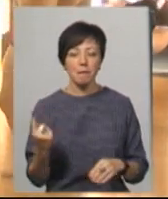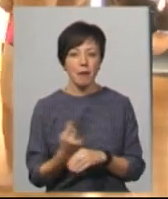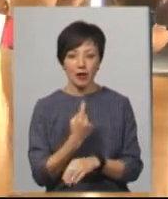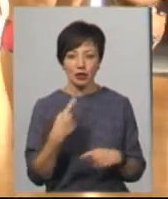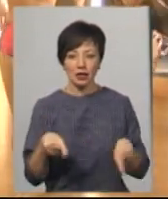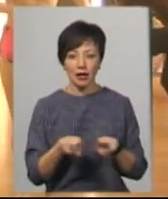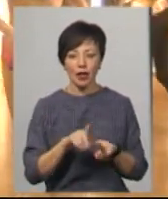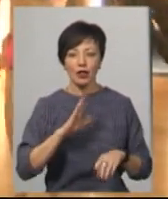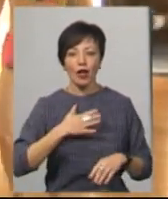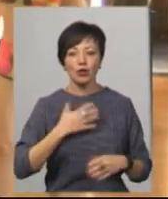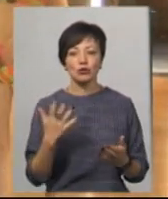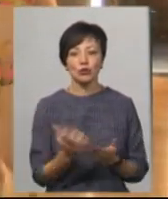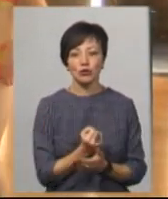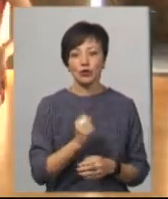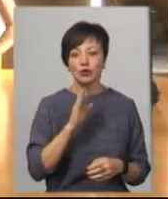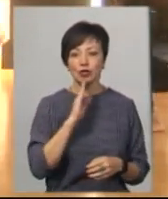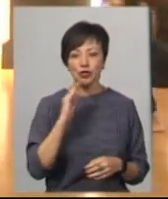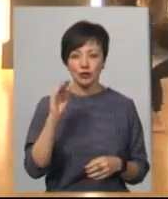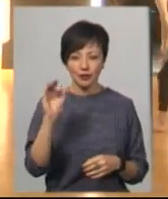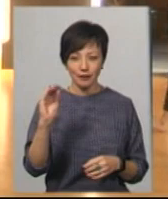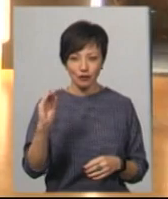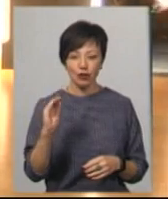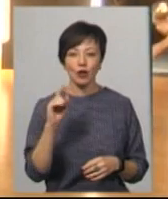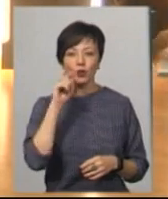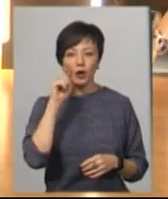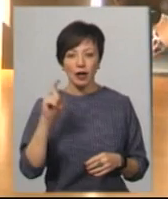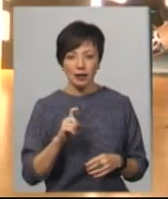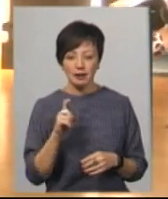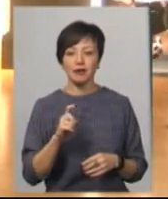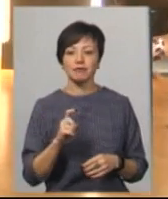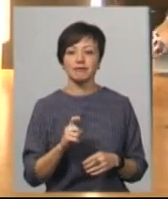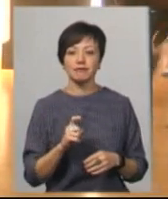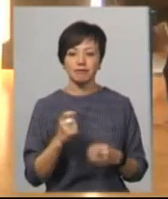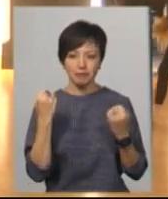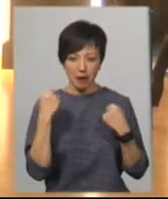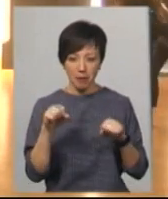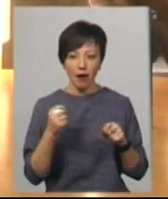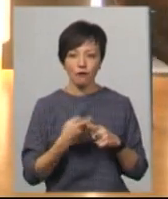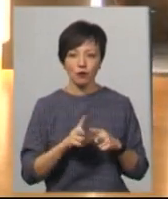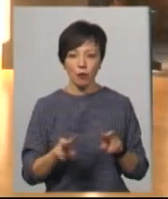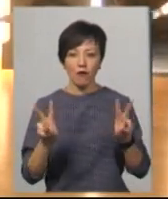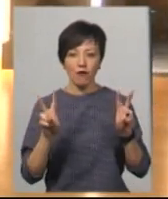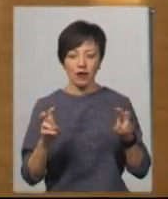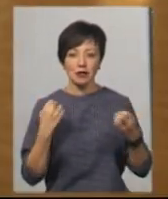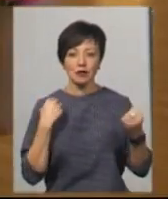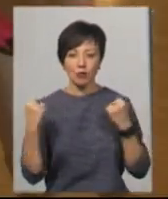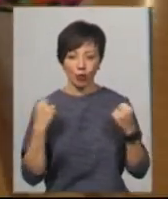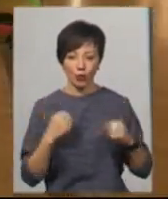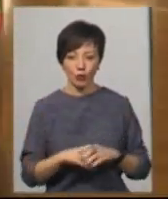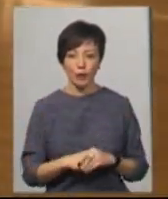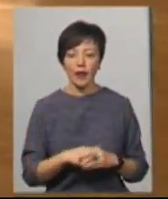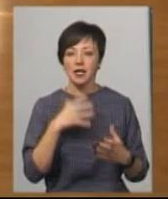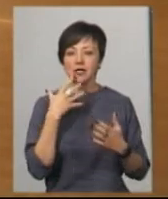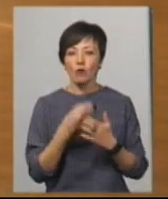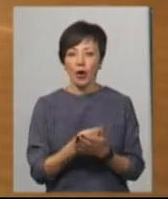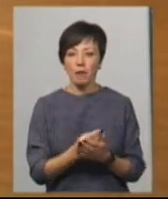наш здобуток, що дівчинка з України стає на підстал саме самоводі спорту. Із своїм